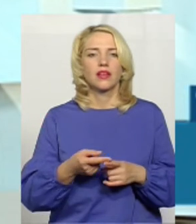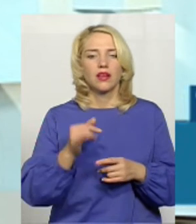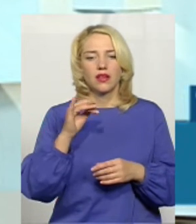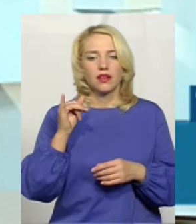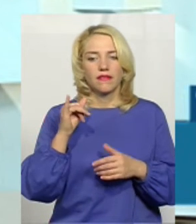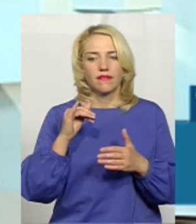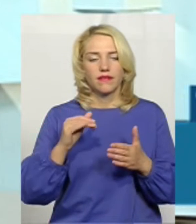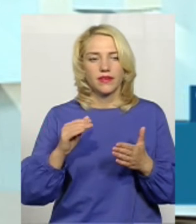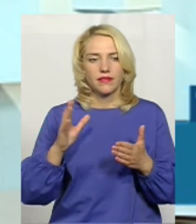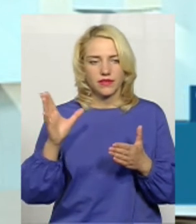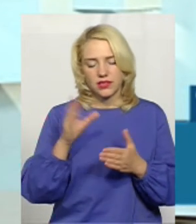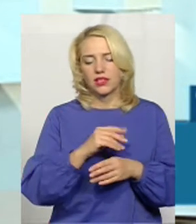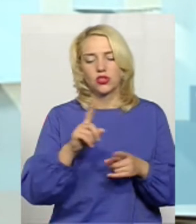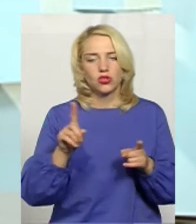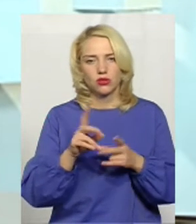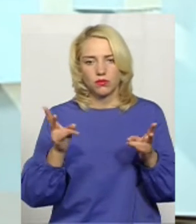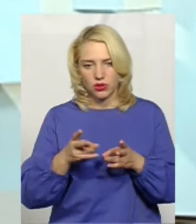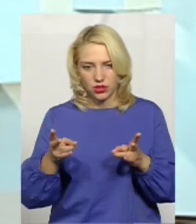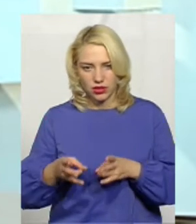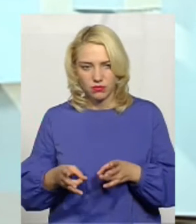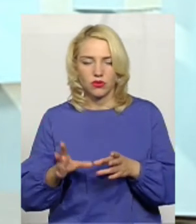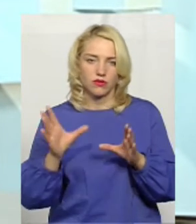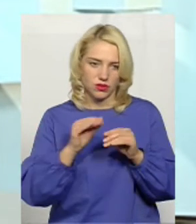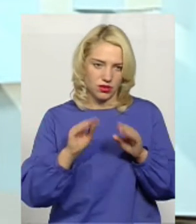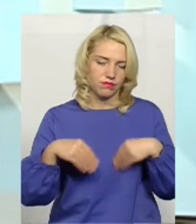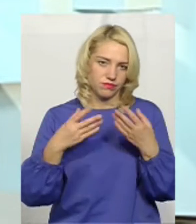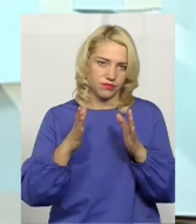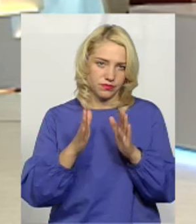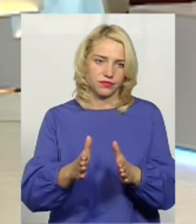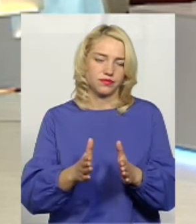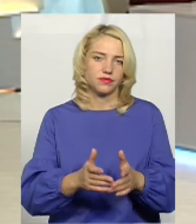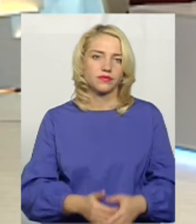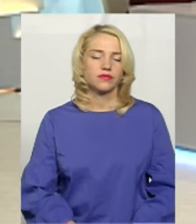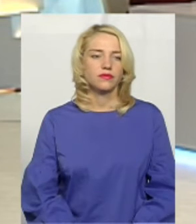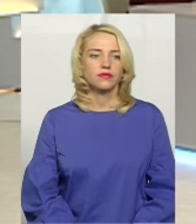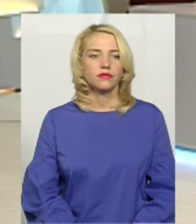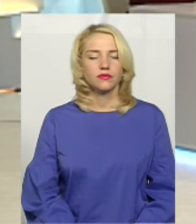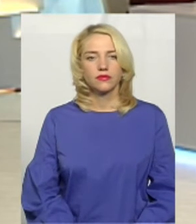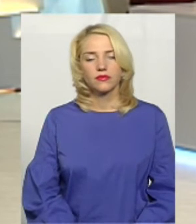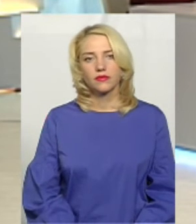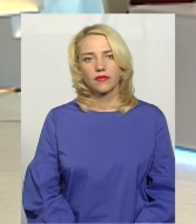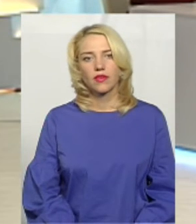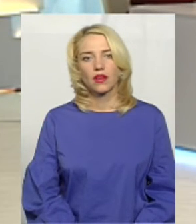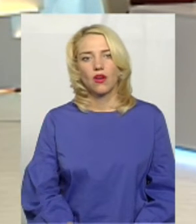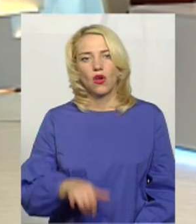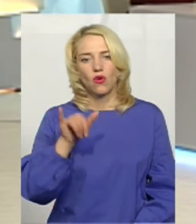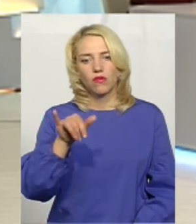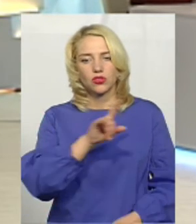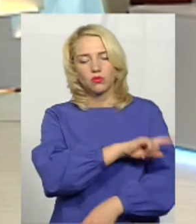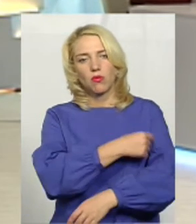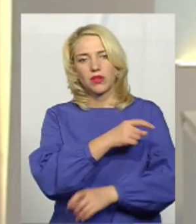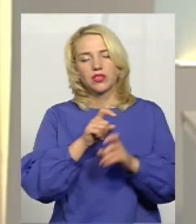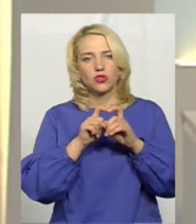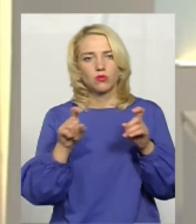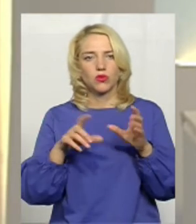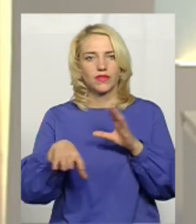Приходять і все, що потрібно, буде здійснено. У вашому медичному закладі